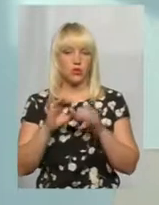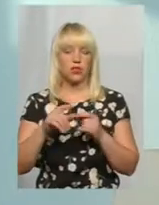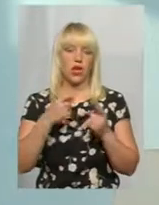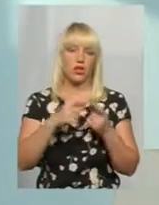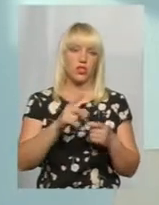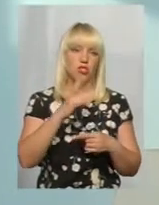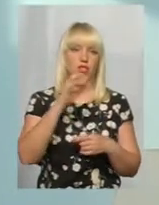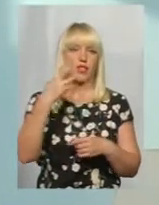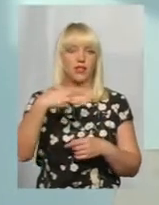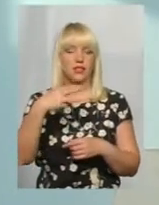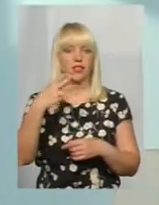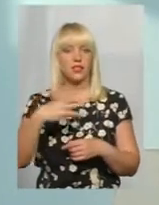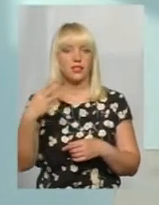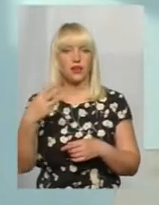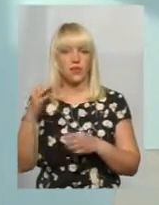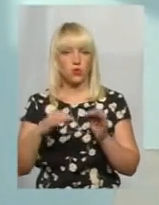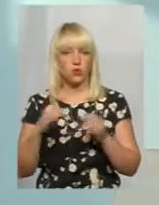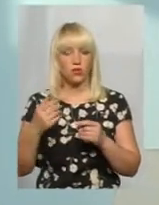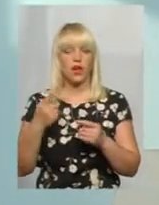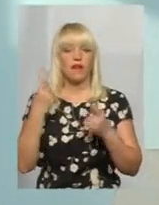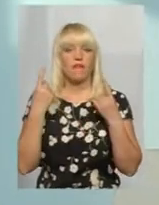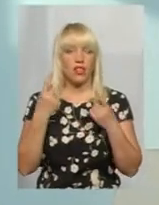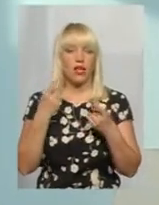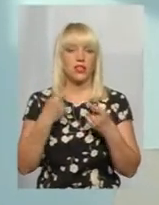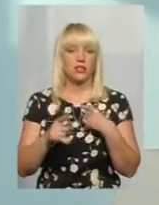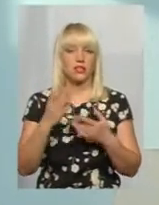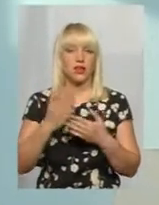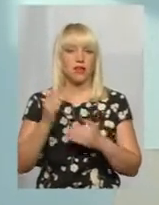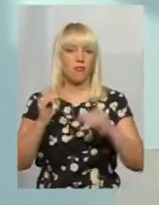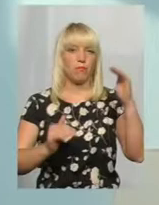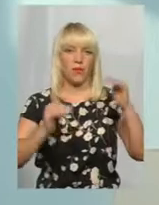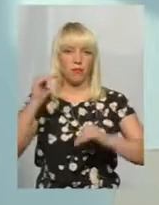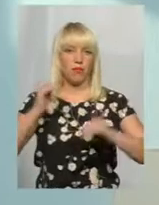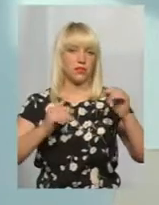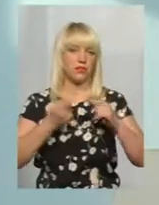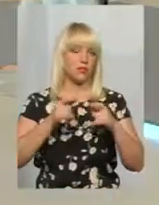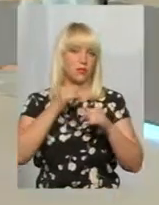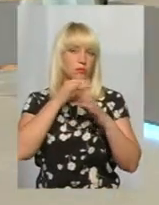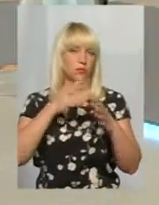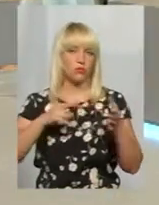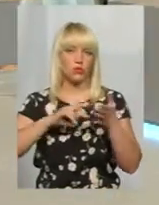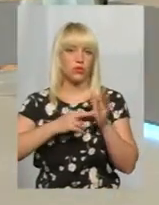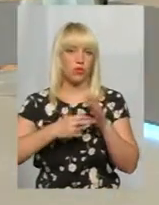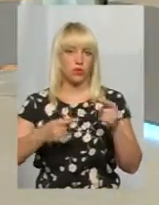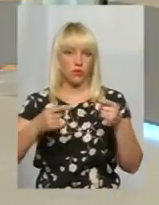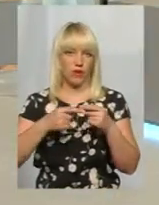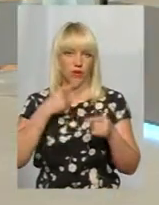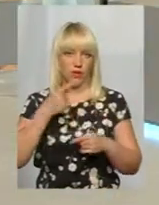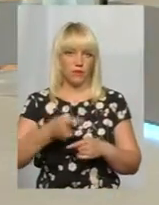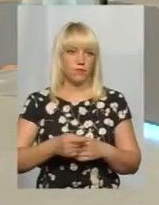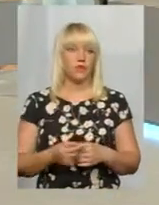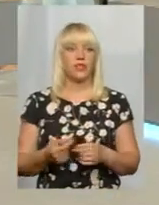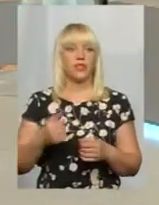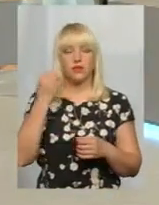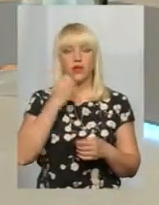-33%. Тобто велика різниця і в цьому перепаді. Спрогнозувати це практично неможливо. Добре, дякую вам, пане